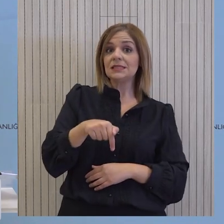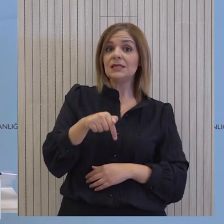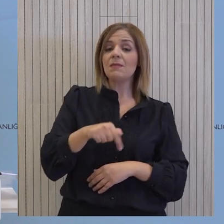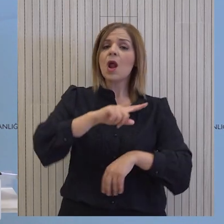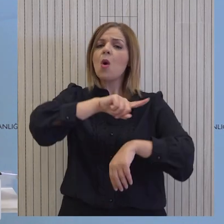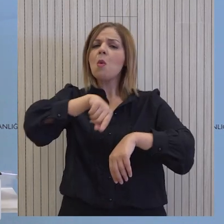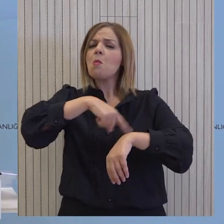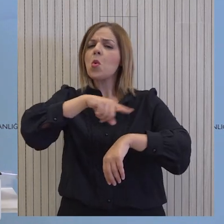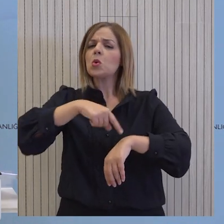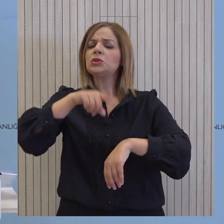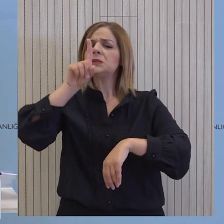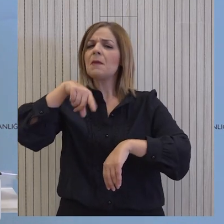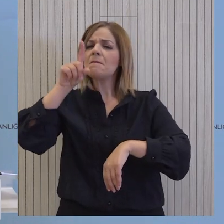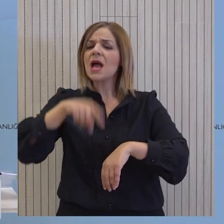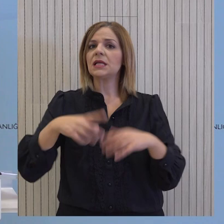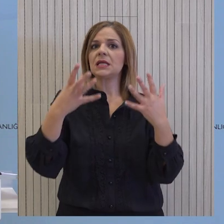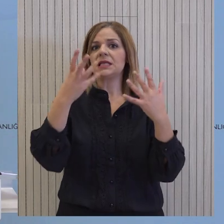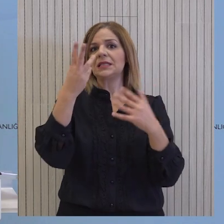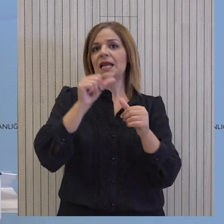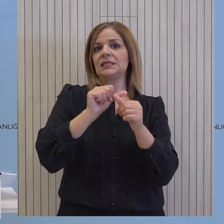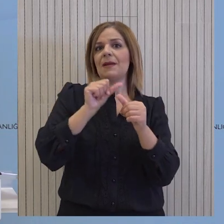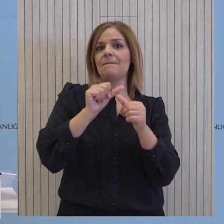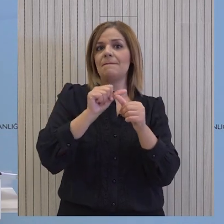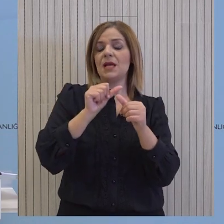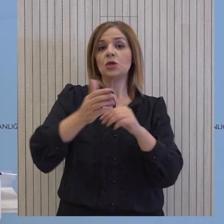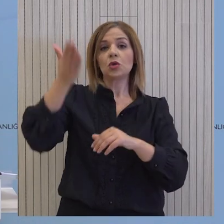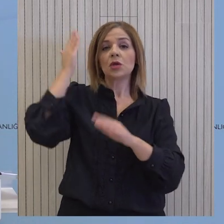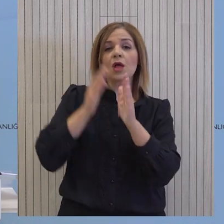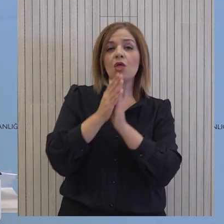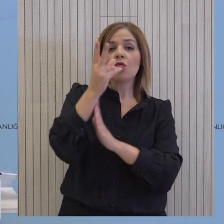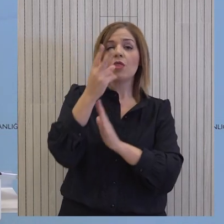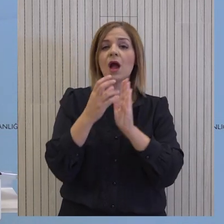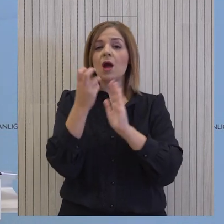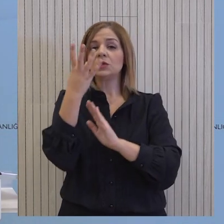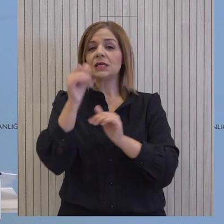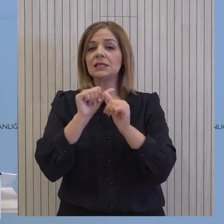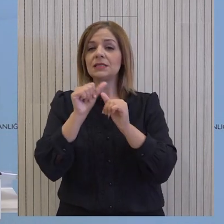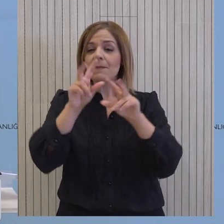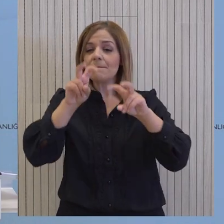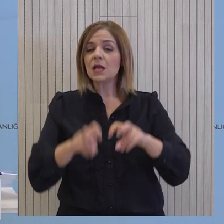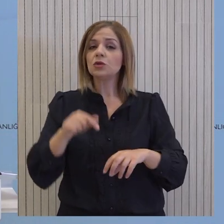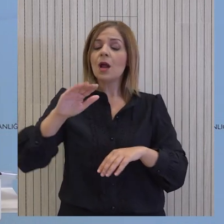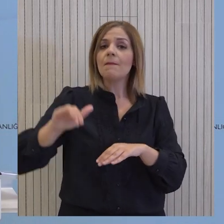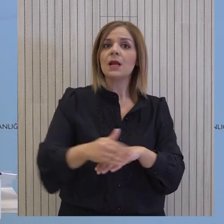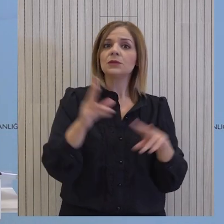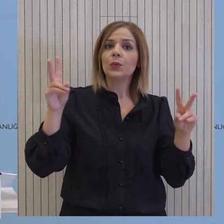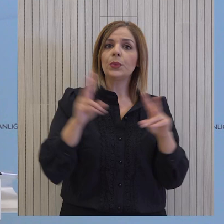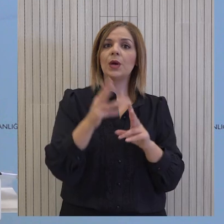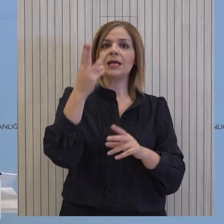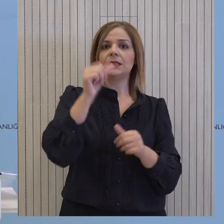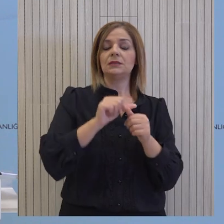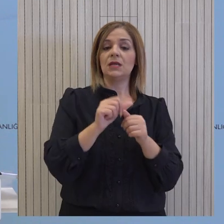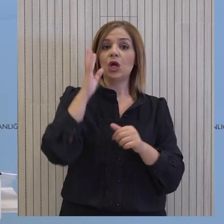χρόνος εξέτασης έχει μειωθεί στις 90 μέρες, εκεί που χρειάζονταν 12 ή 24 μήνες. Ο στόχος της κυβέρνησης είναι για το